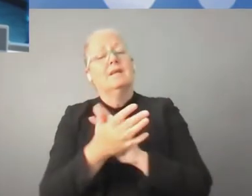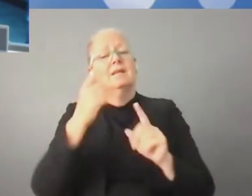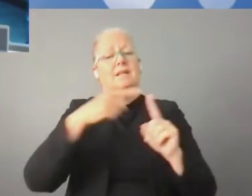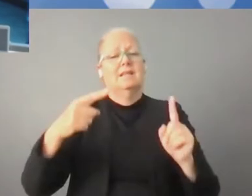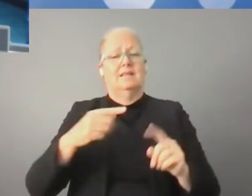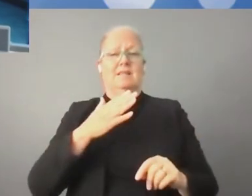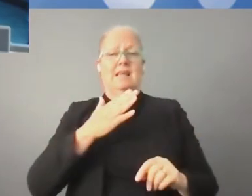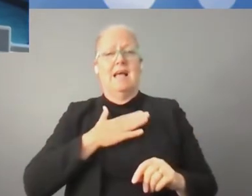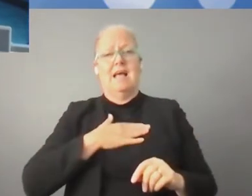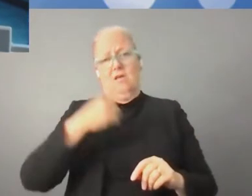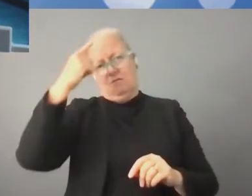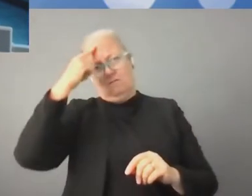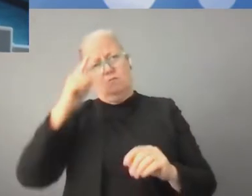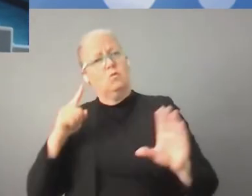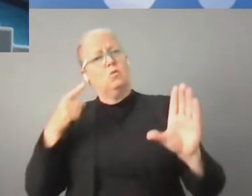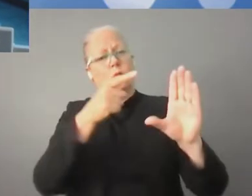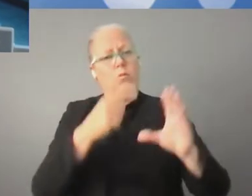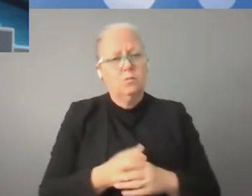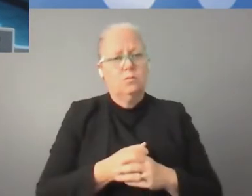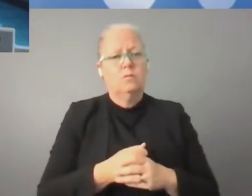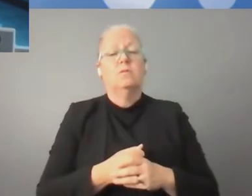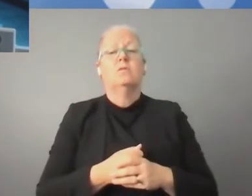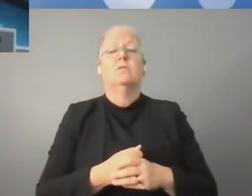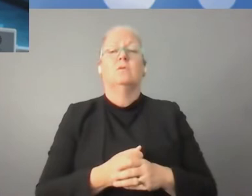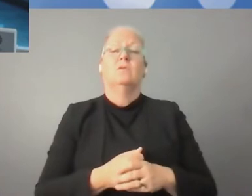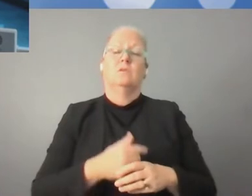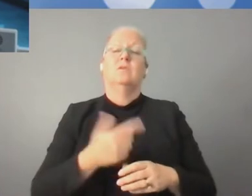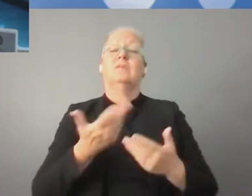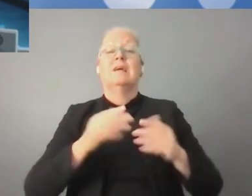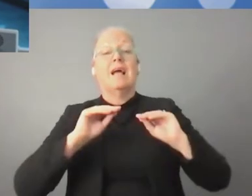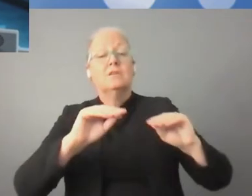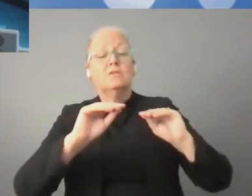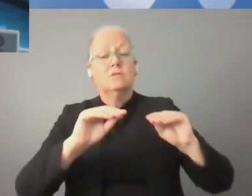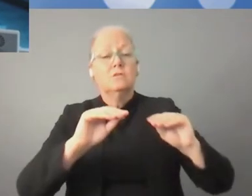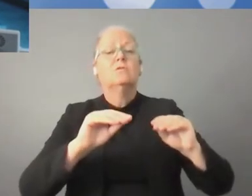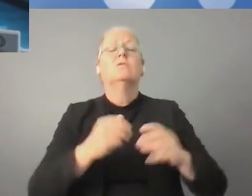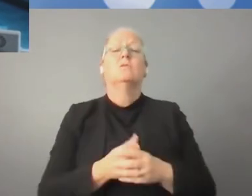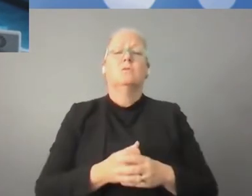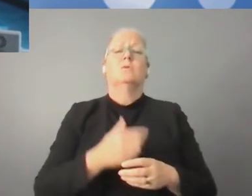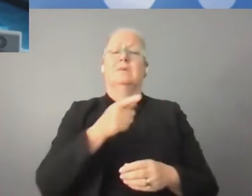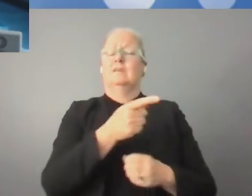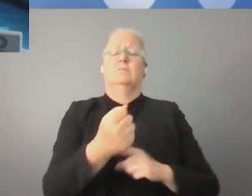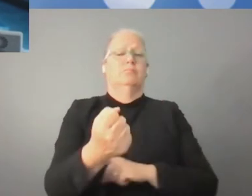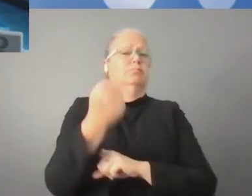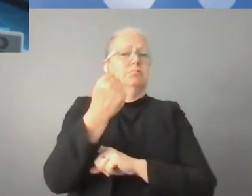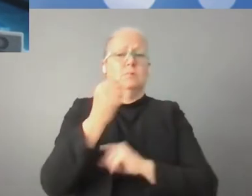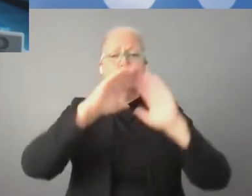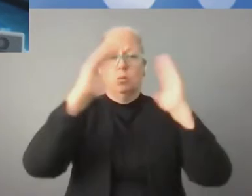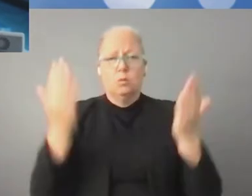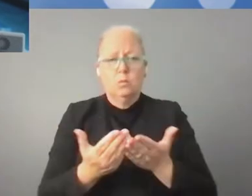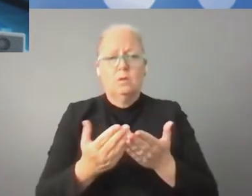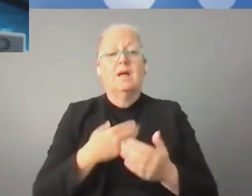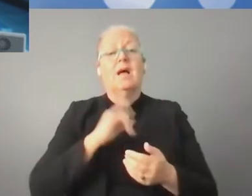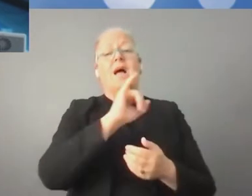to dla nas wszystkich wspólny cel. Także edukacja w zakresie przedmiotów z grupy STEM